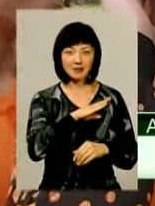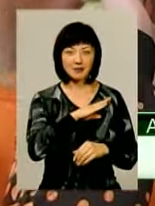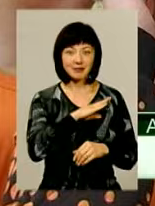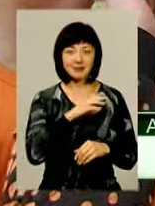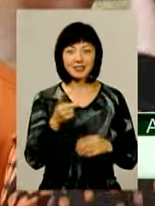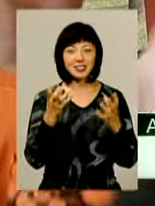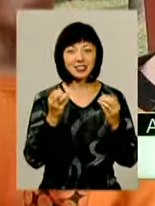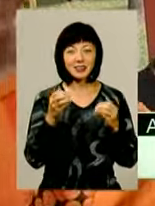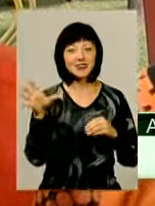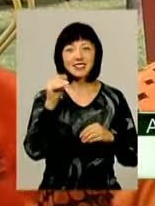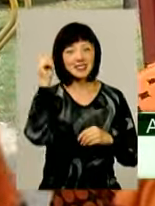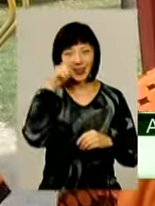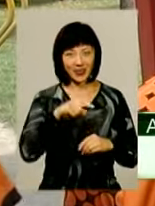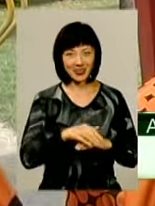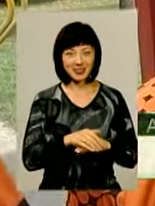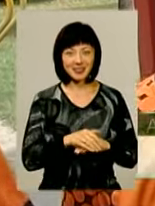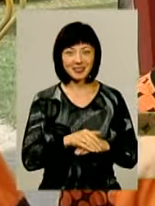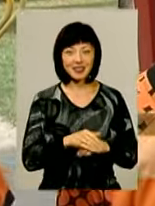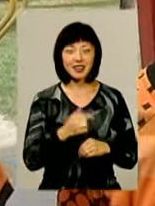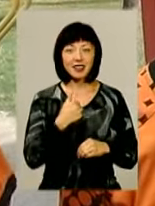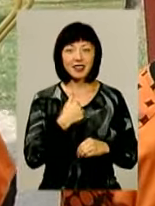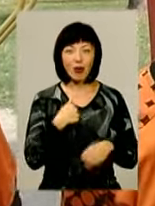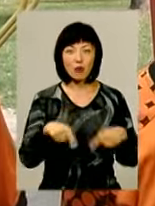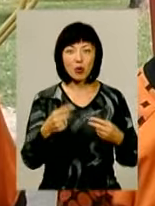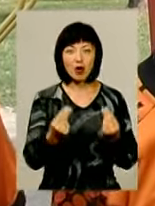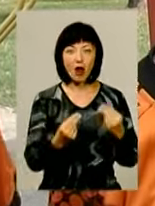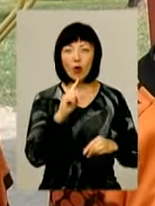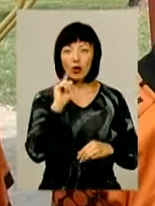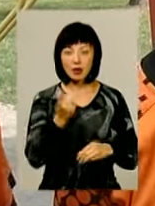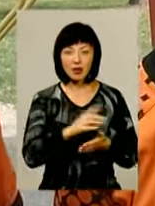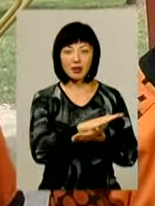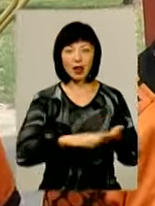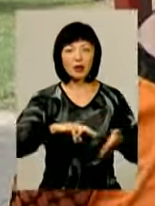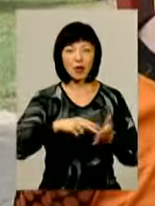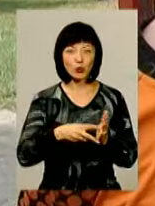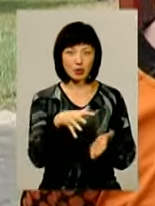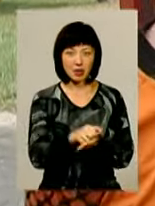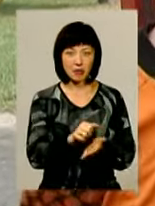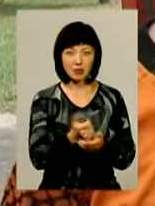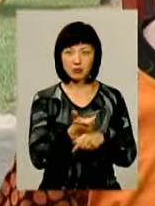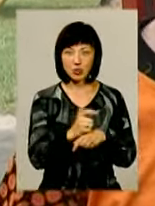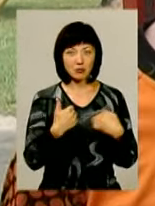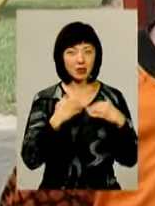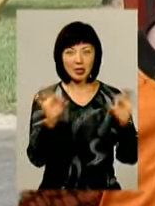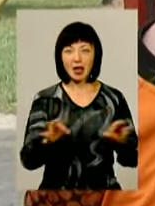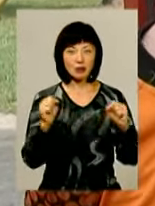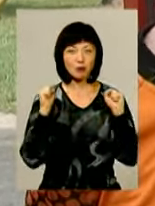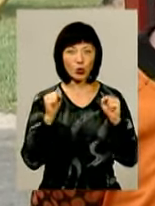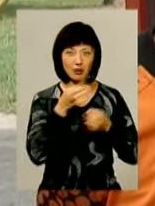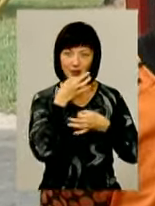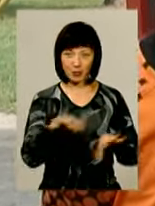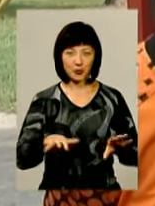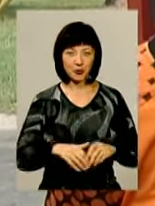з вами? Так. Я в футбол і граю вже рік і далі планую займатися. Більше мені ніякий спорт не